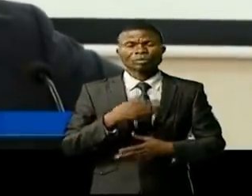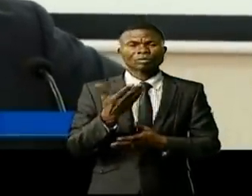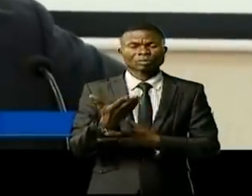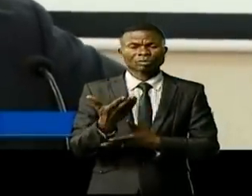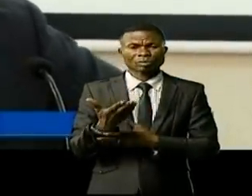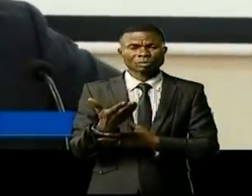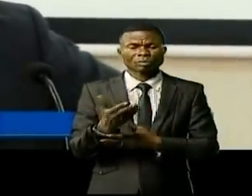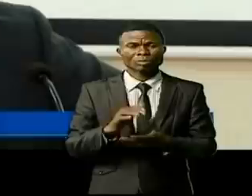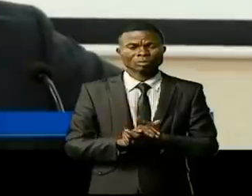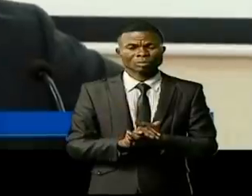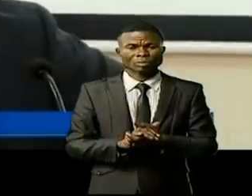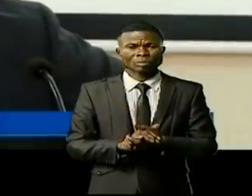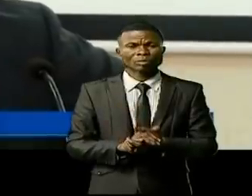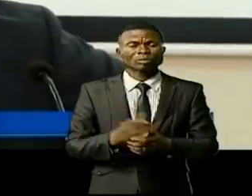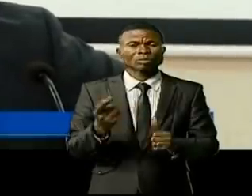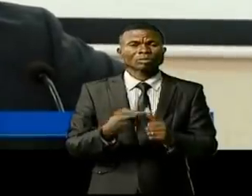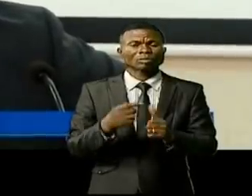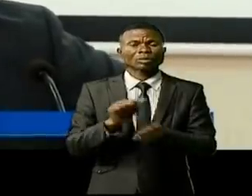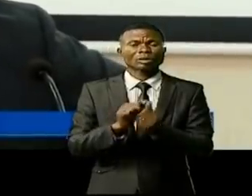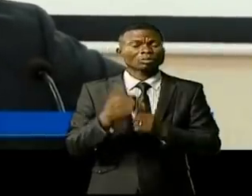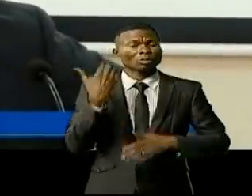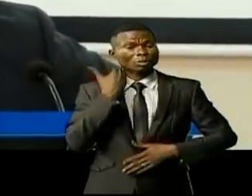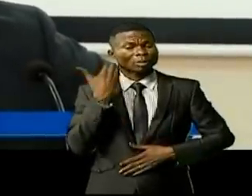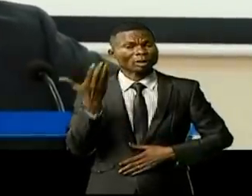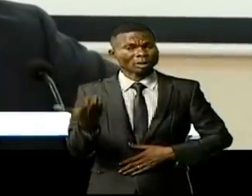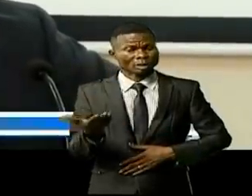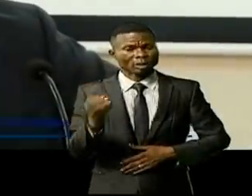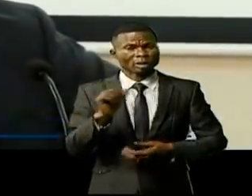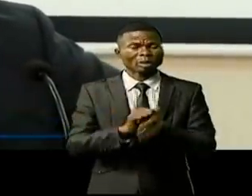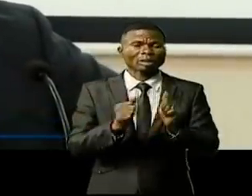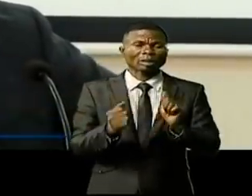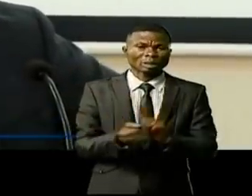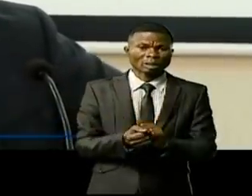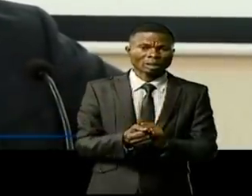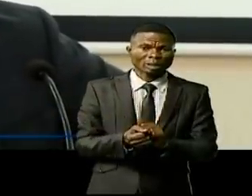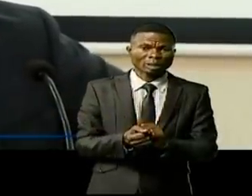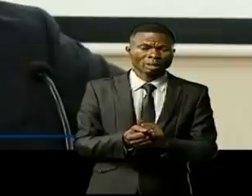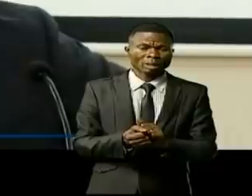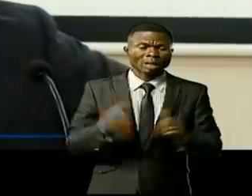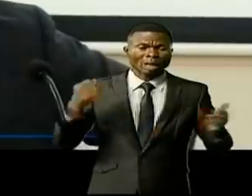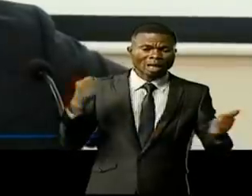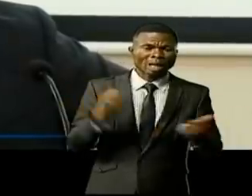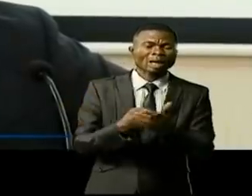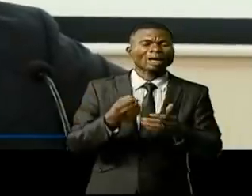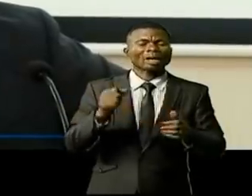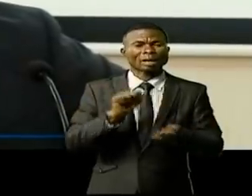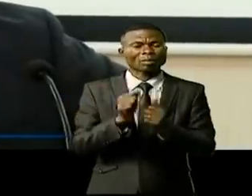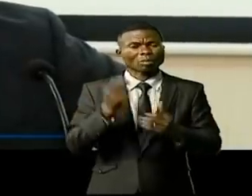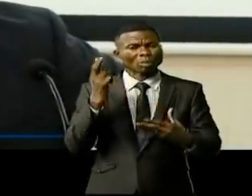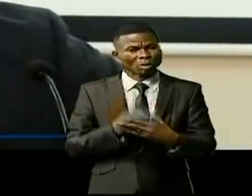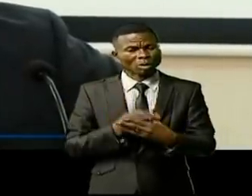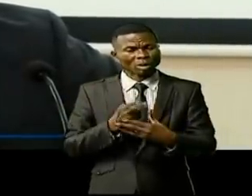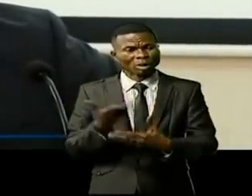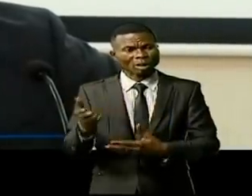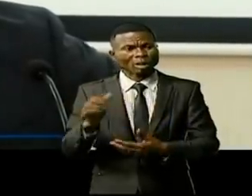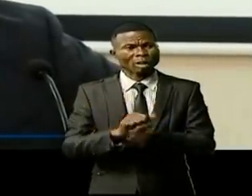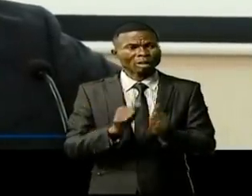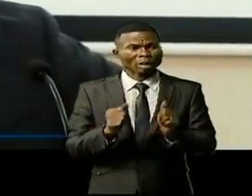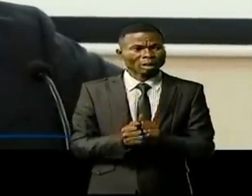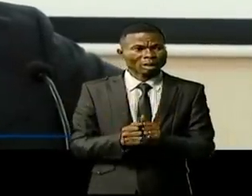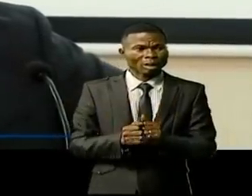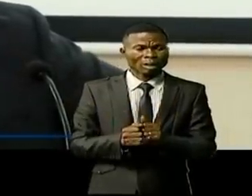actifs, il y a des problèmes des maladies, il y a des problèmes des accidents du travail, il y a des problèmes des livres